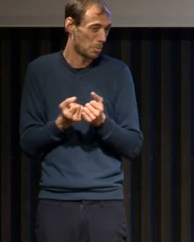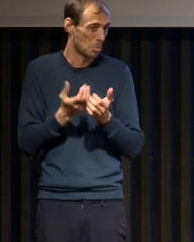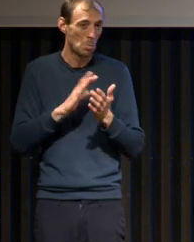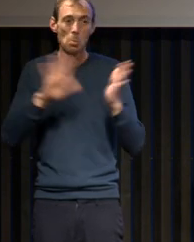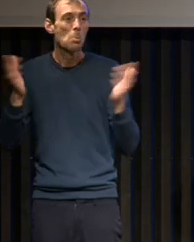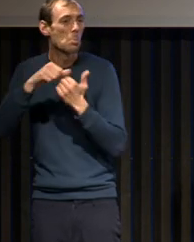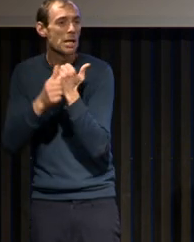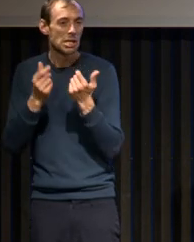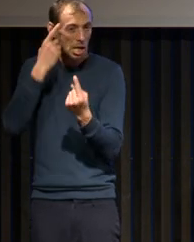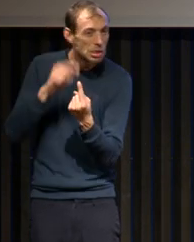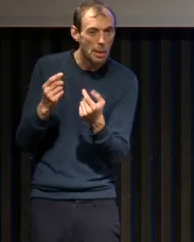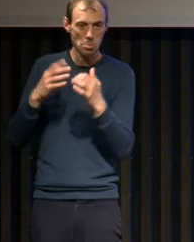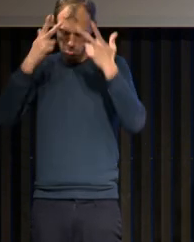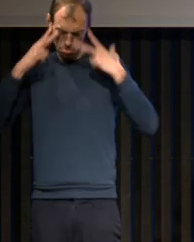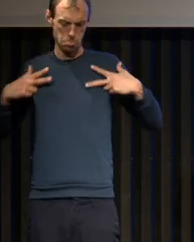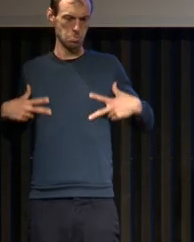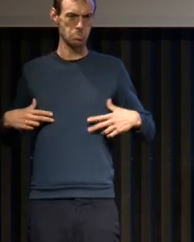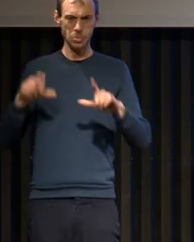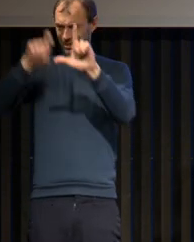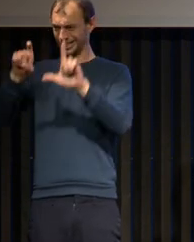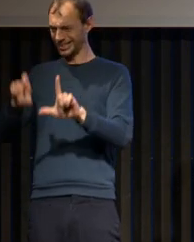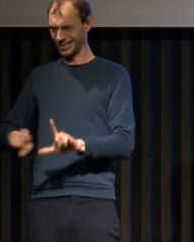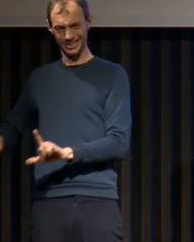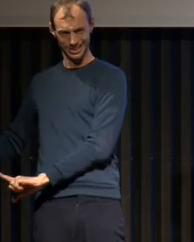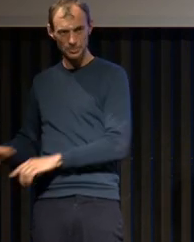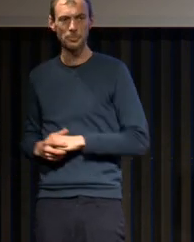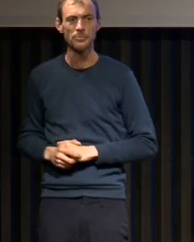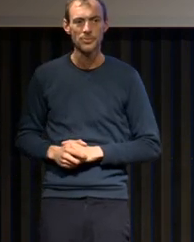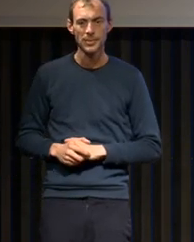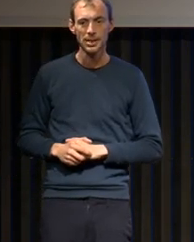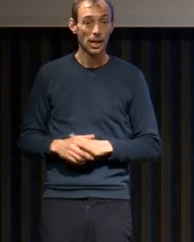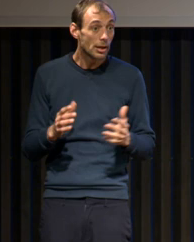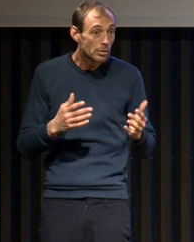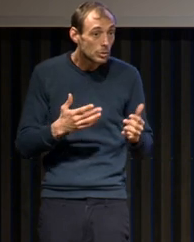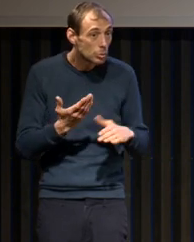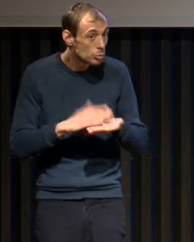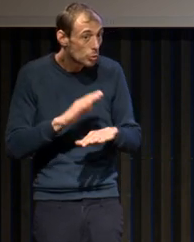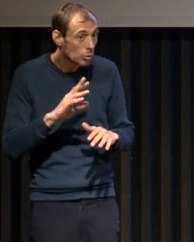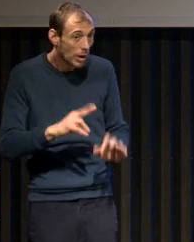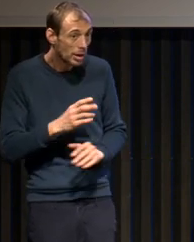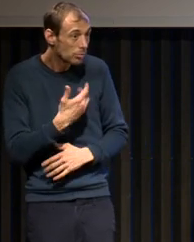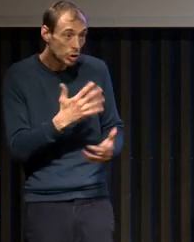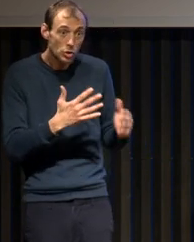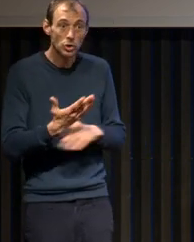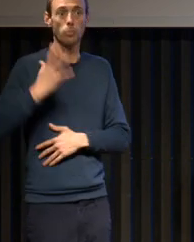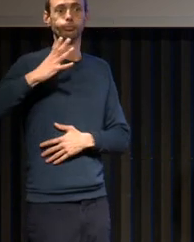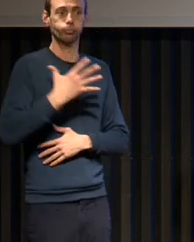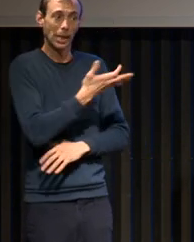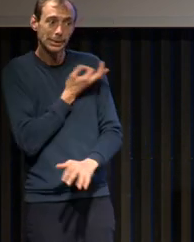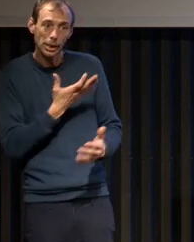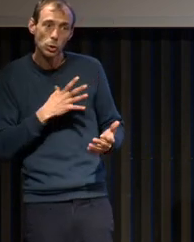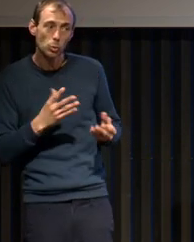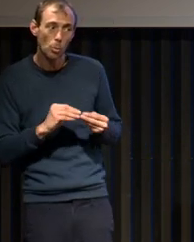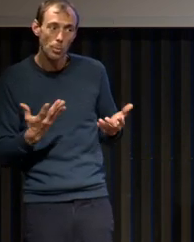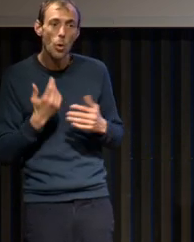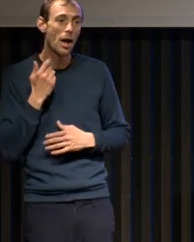persuadés qu'ils continuent à regarder ce qui est sous leurs yeux, ce que Caton avait pourtant bien décrit, c'est la glotte. Il va continuer à regarder ça comme